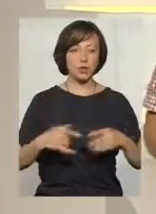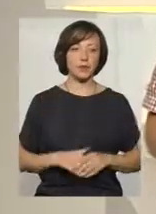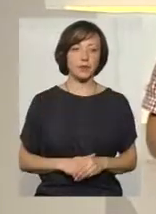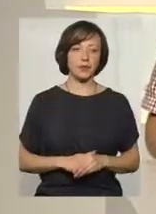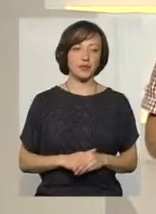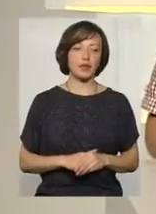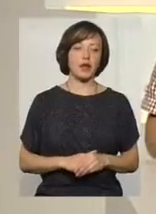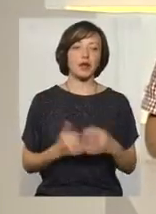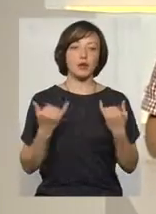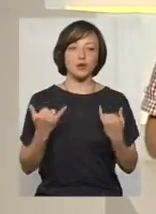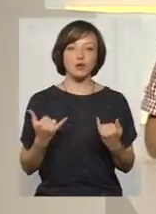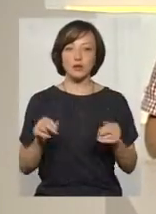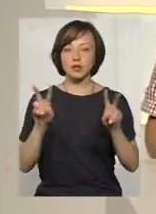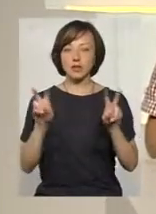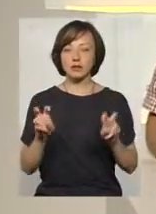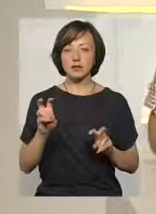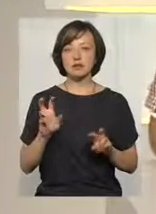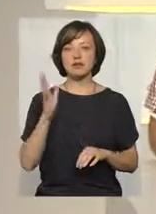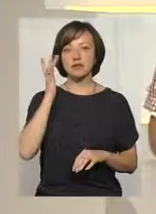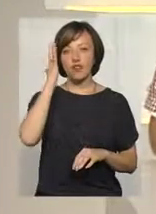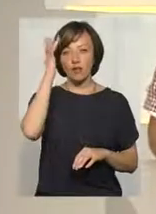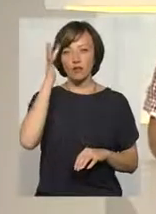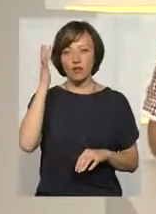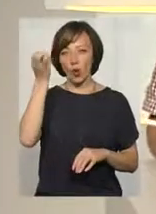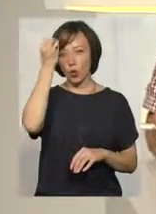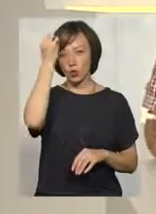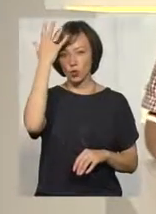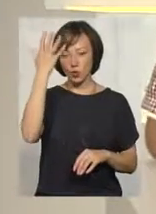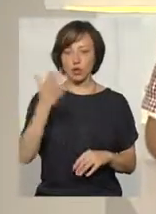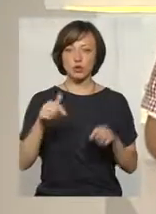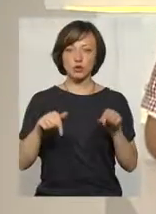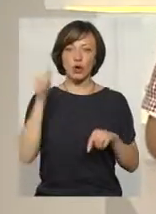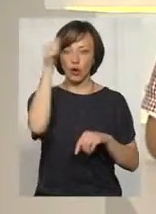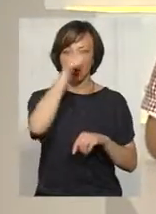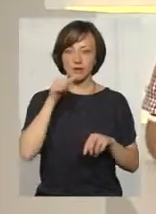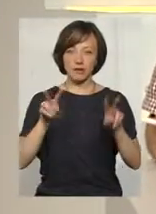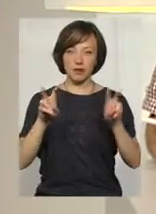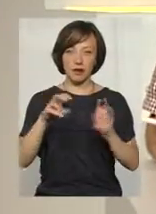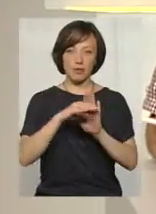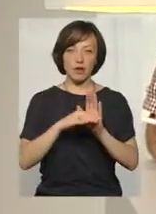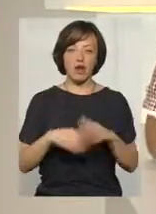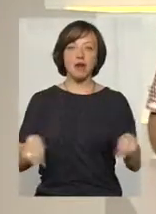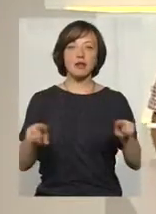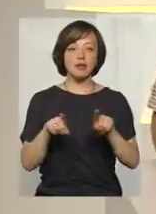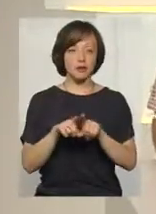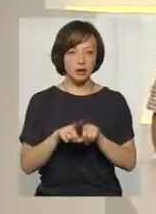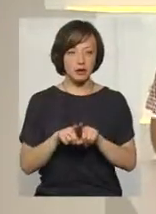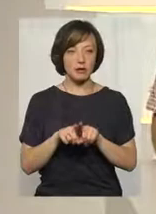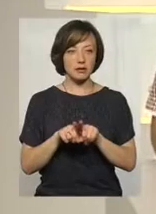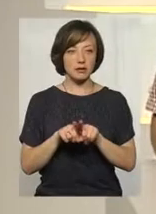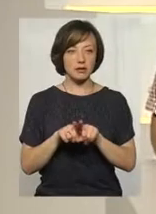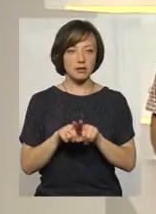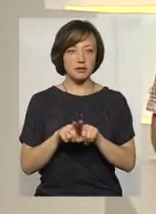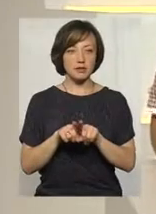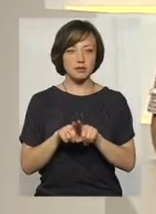І сьогоднішню тему ми назвали філософія культури, така філософська назва сьогоднішньої теми. Саме так чомусь захотілося